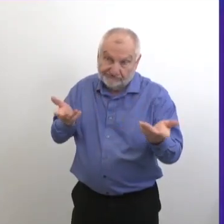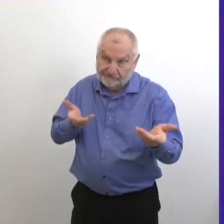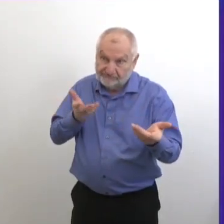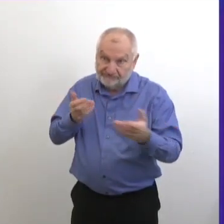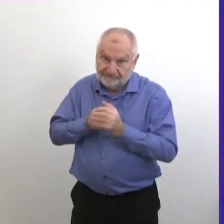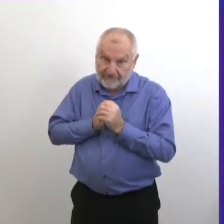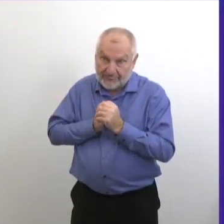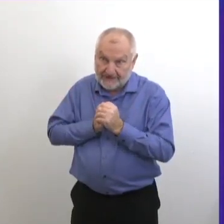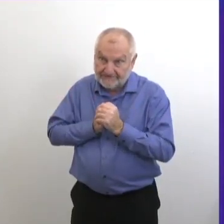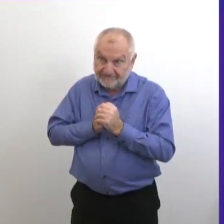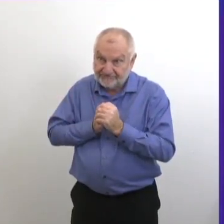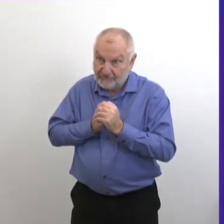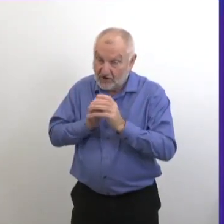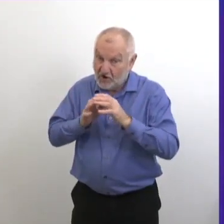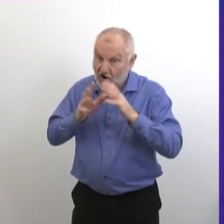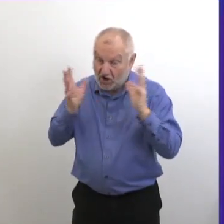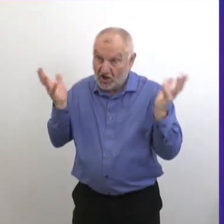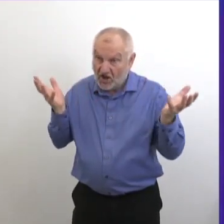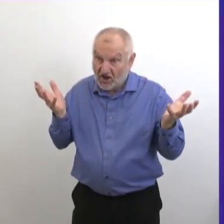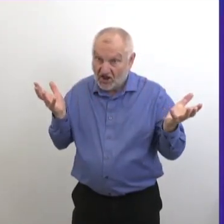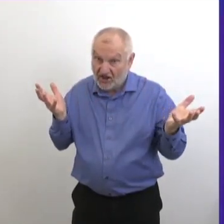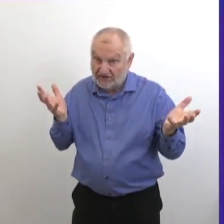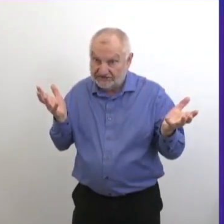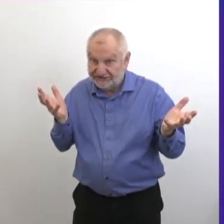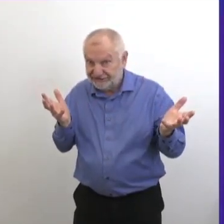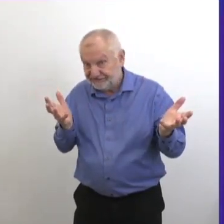C'est une entreprise gigantesque.